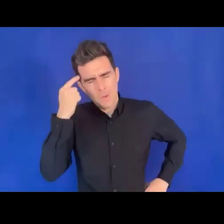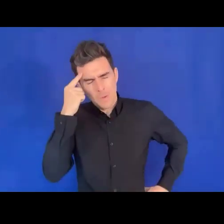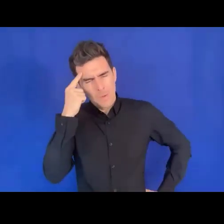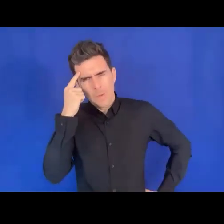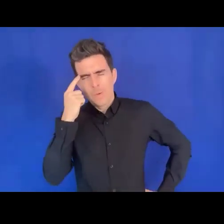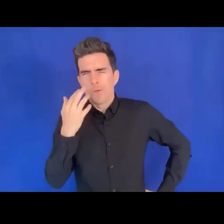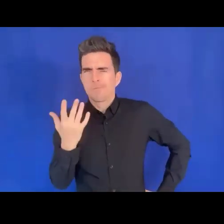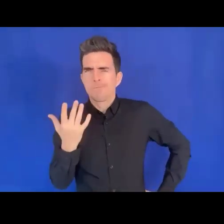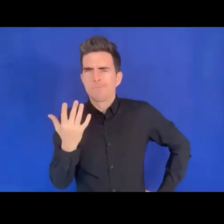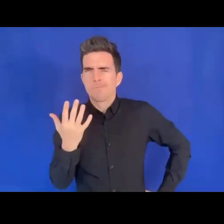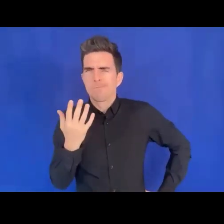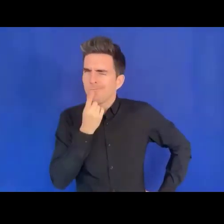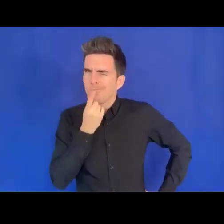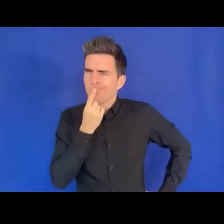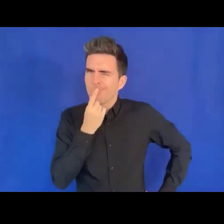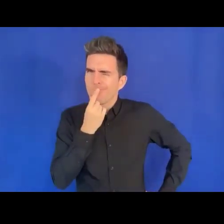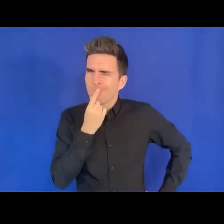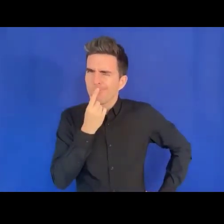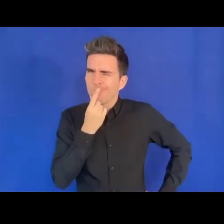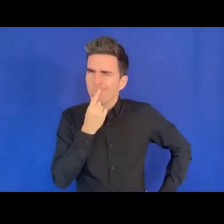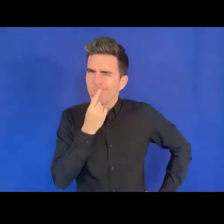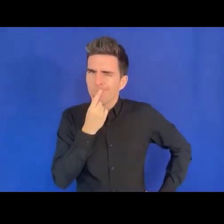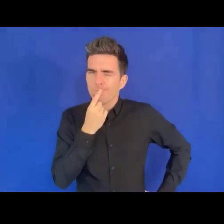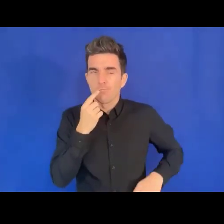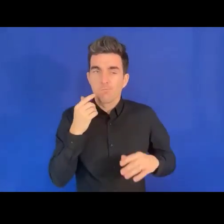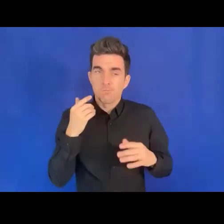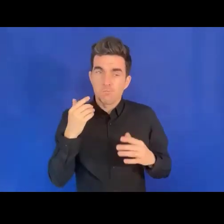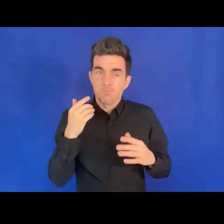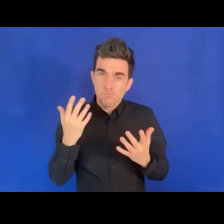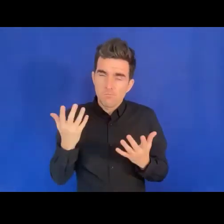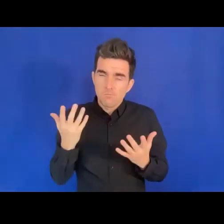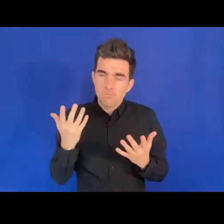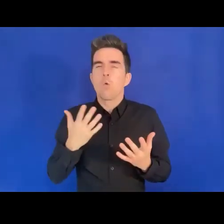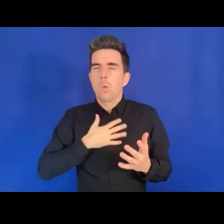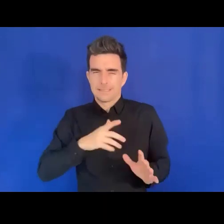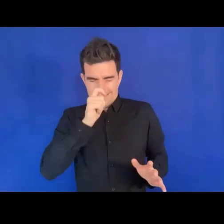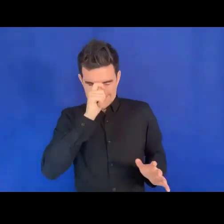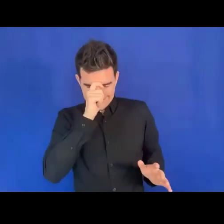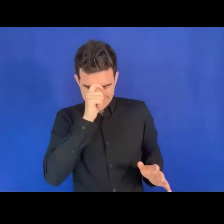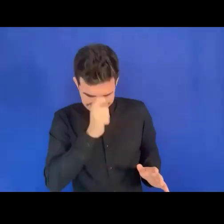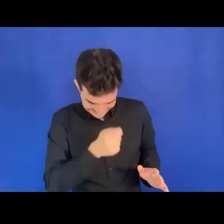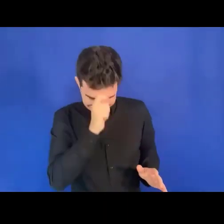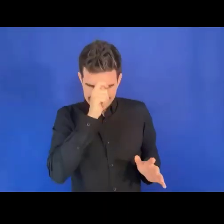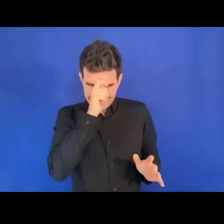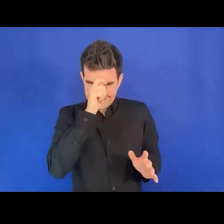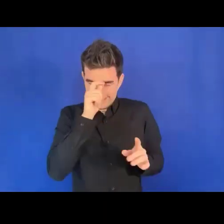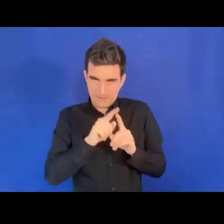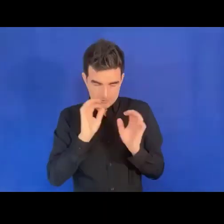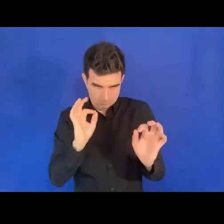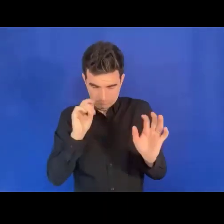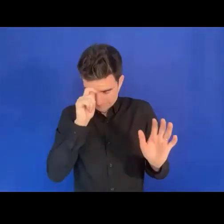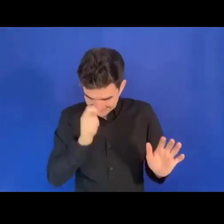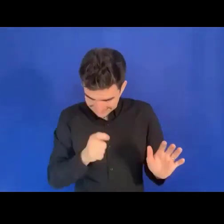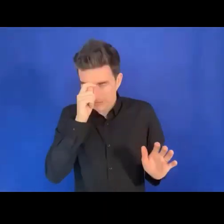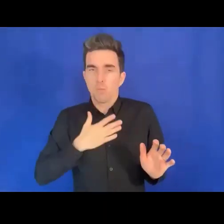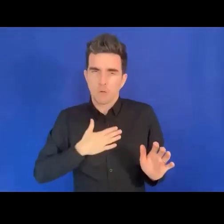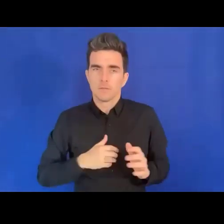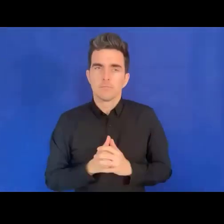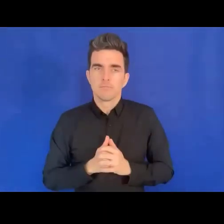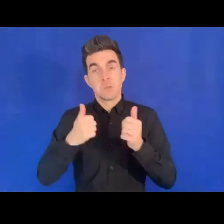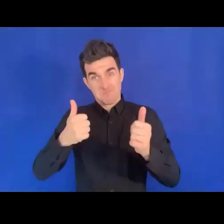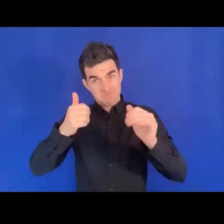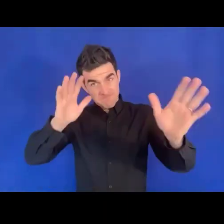Merci. Et je vous souhaite une agréable journée et j'espère que